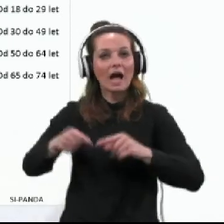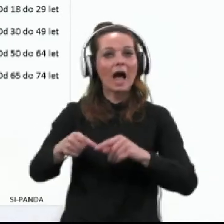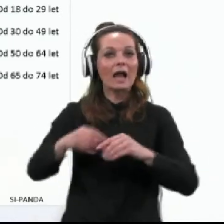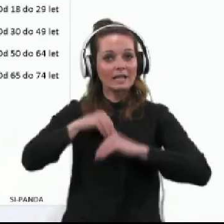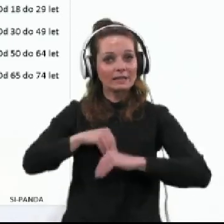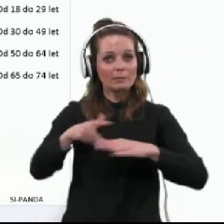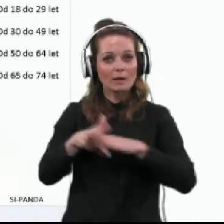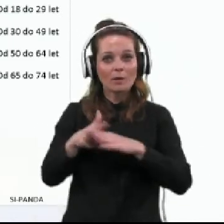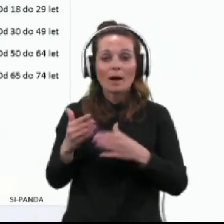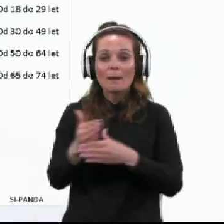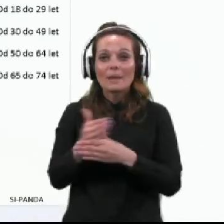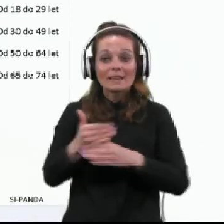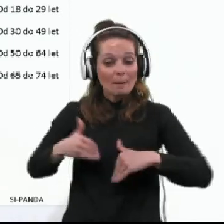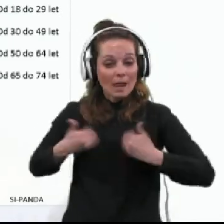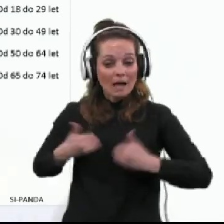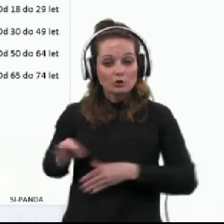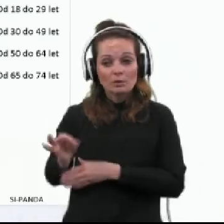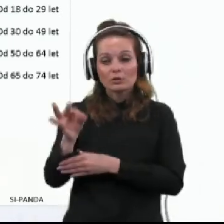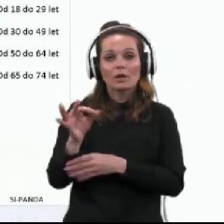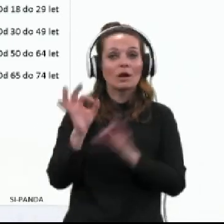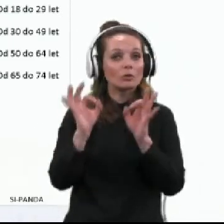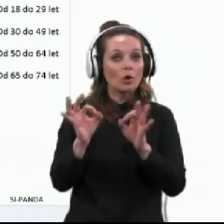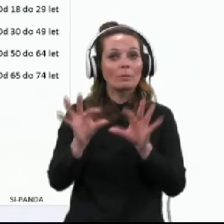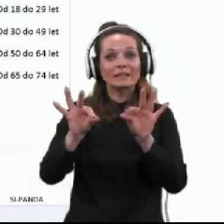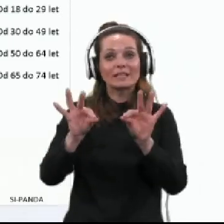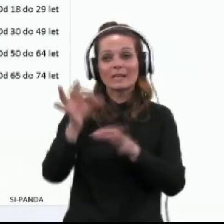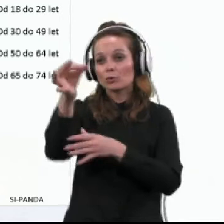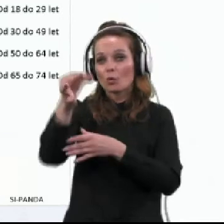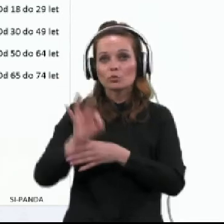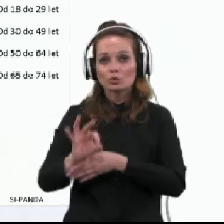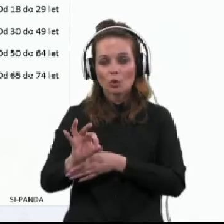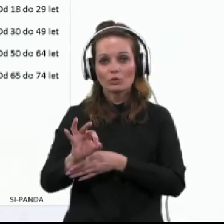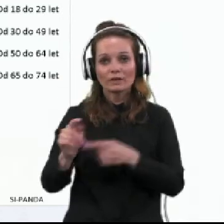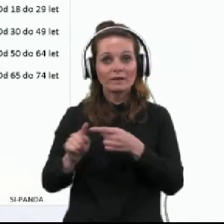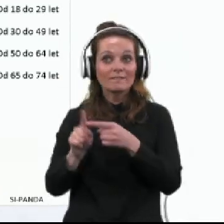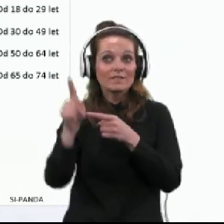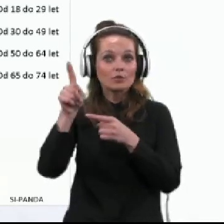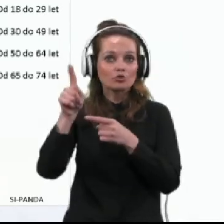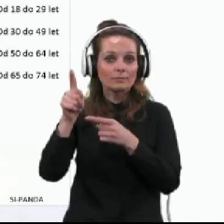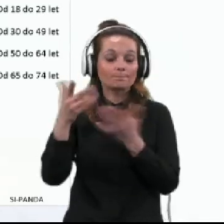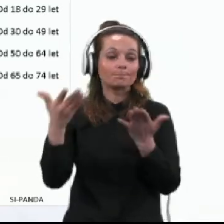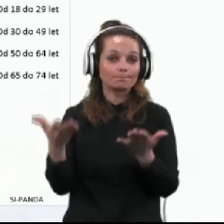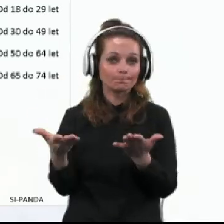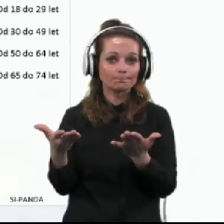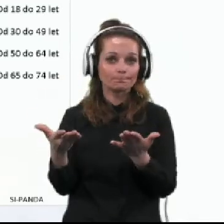motnje med mlajšimi odraslimi za dobrih 10 odstotnih točk višji. In